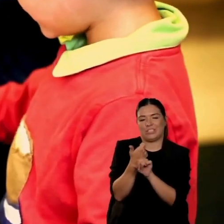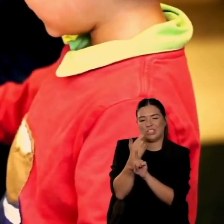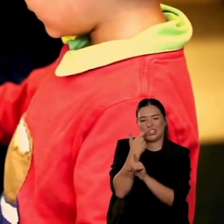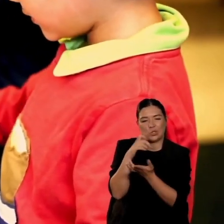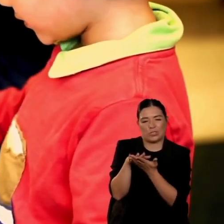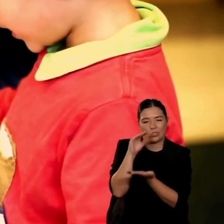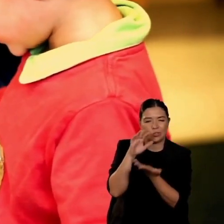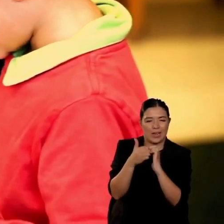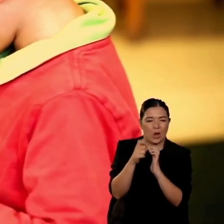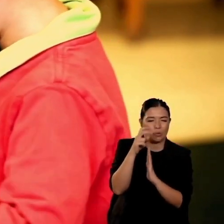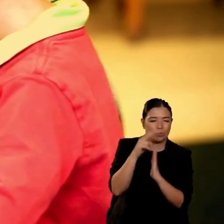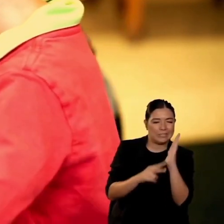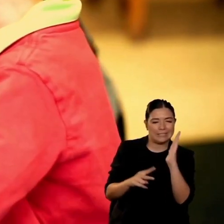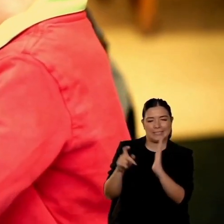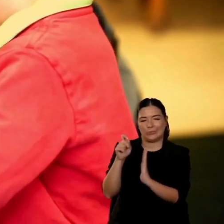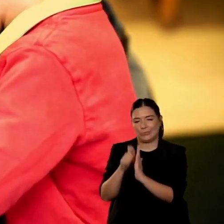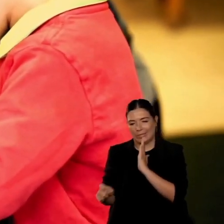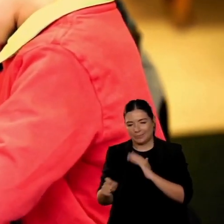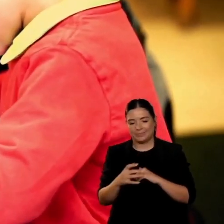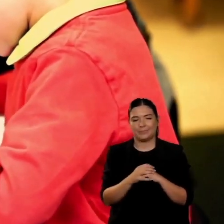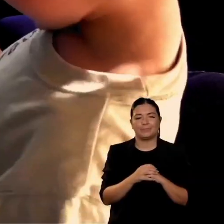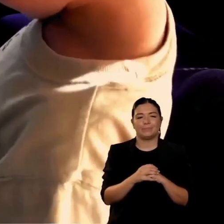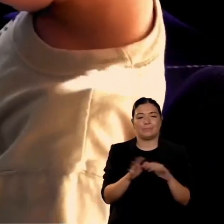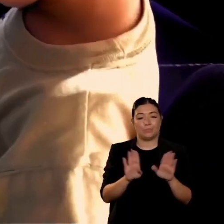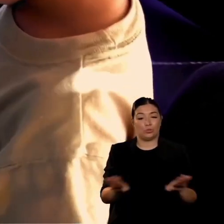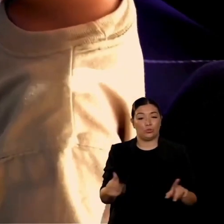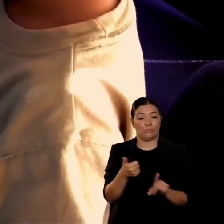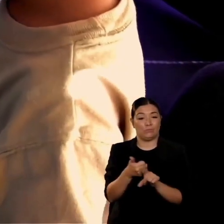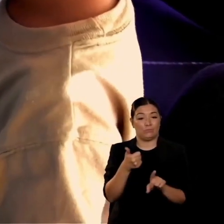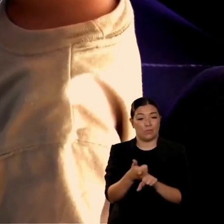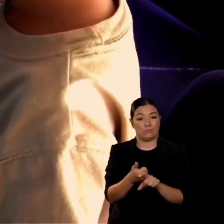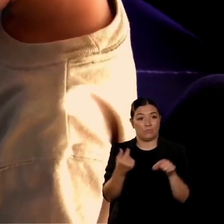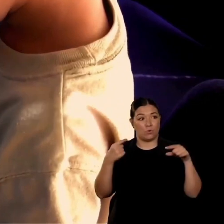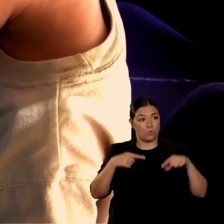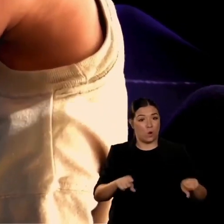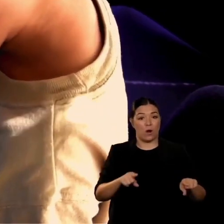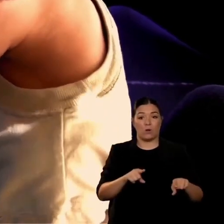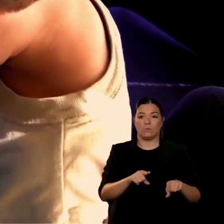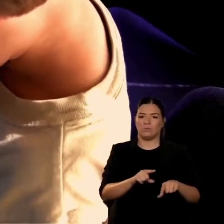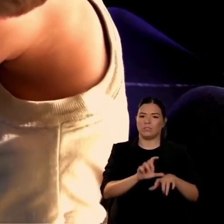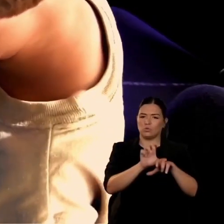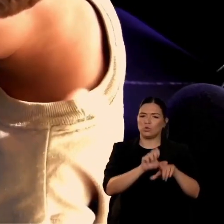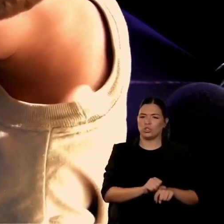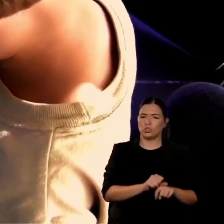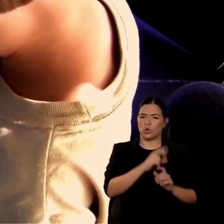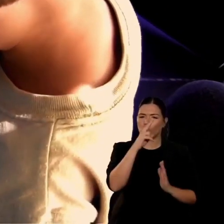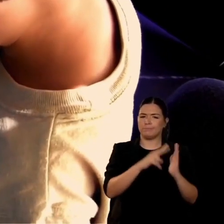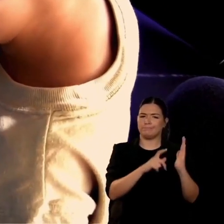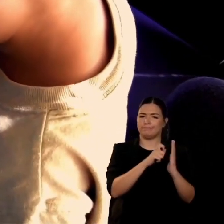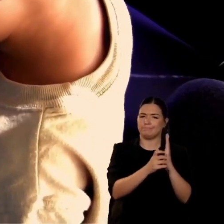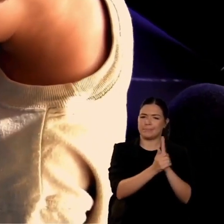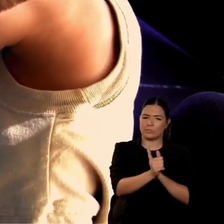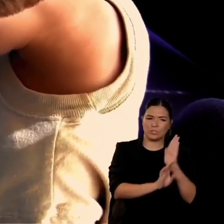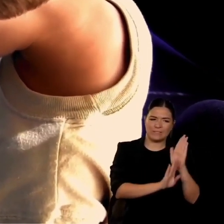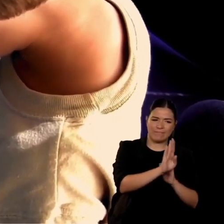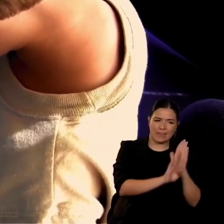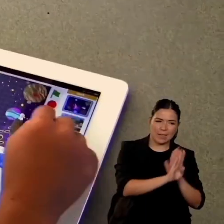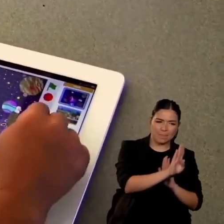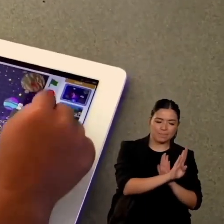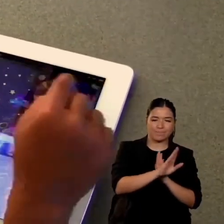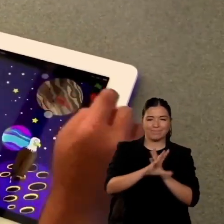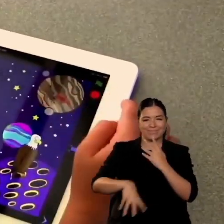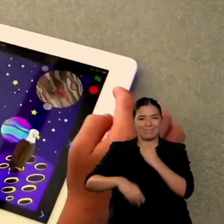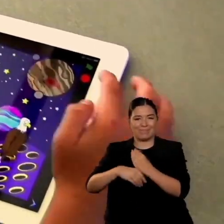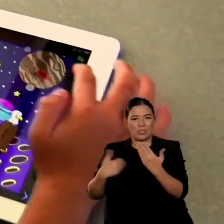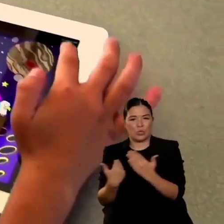bambini voglio dire che imparando a giocare e a fare codificazioni di forma creativa la